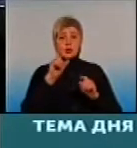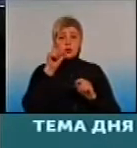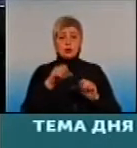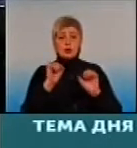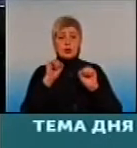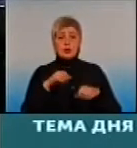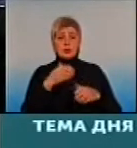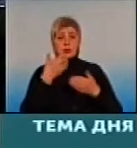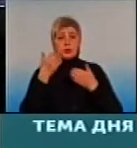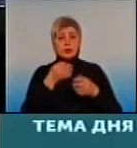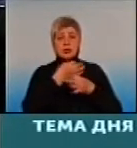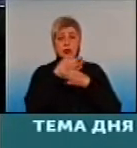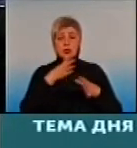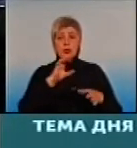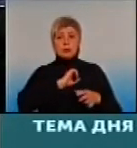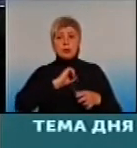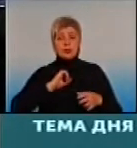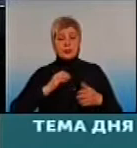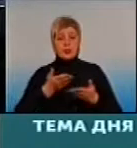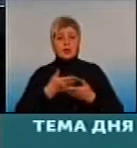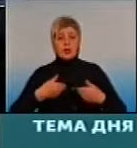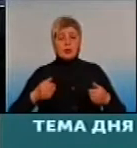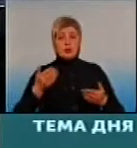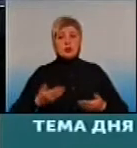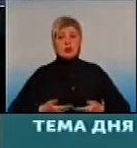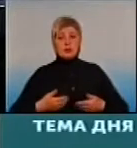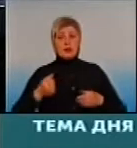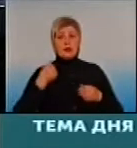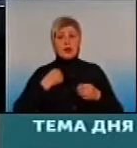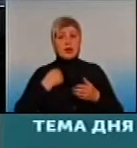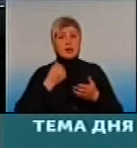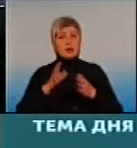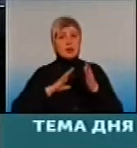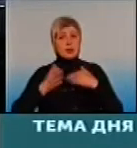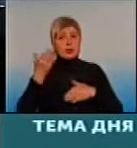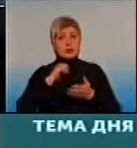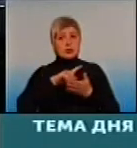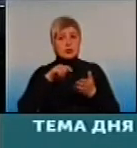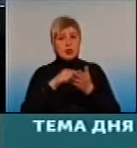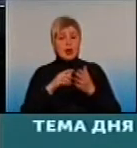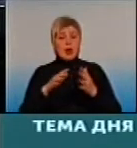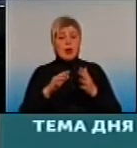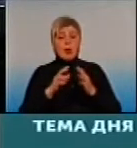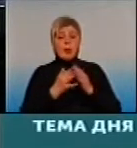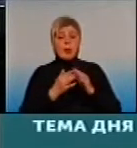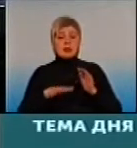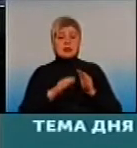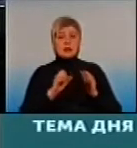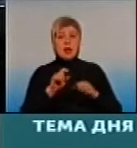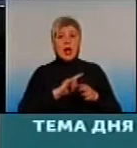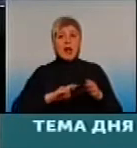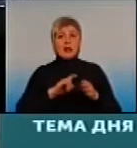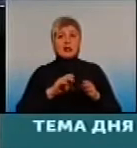независимо від його місто життя. Ми живемо в воєнному місті, бувший поселок Аеродром. І коли